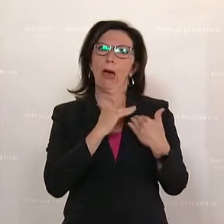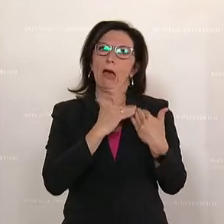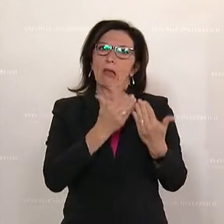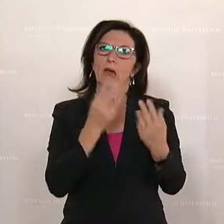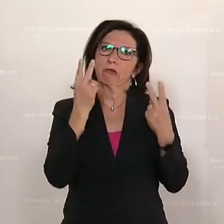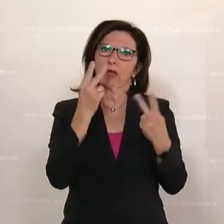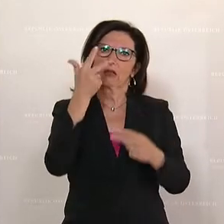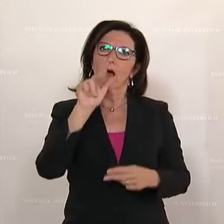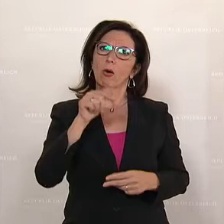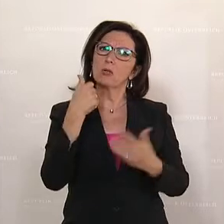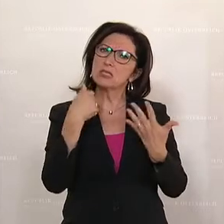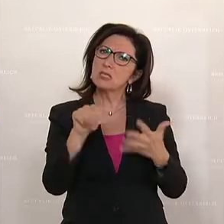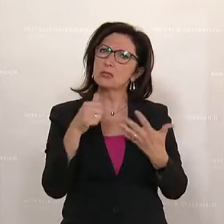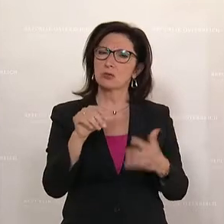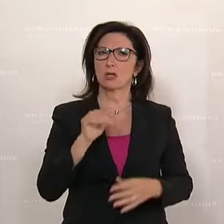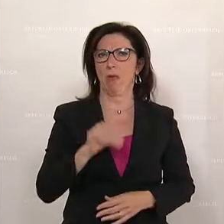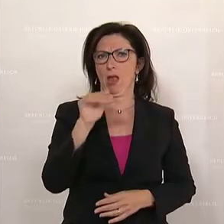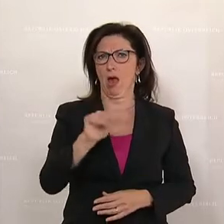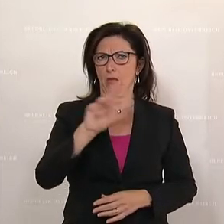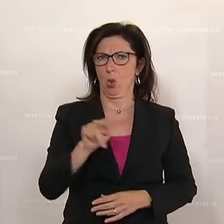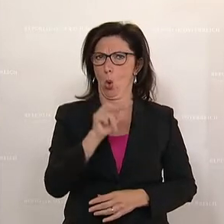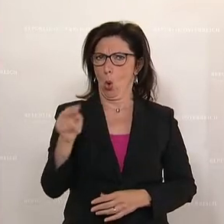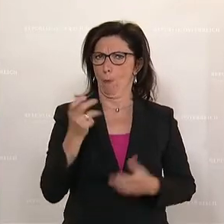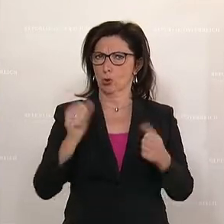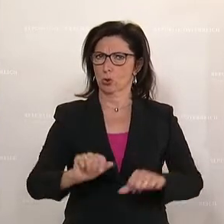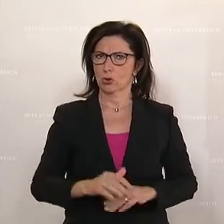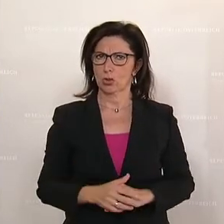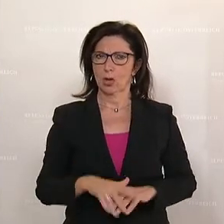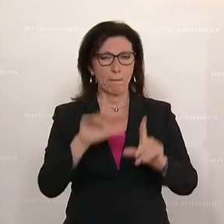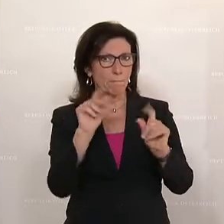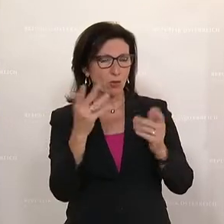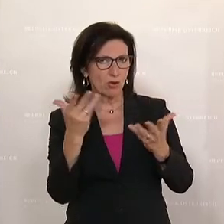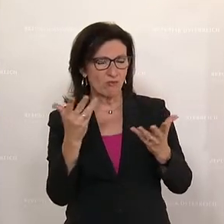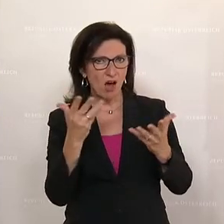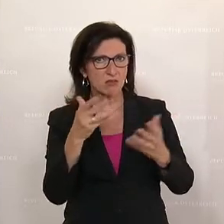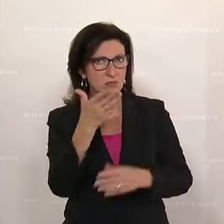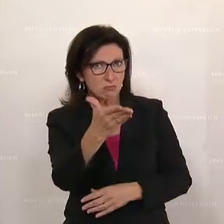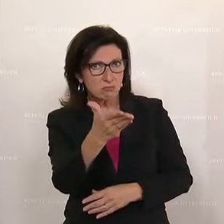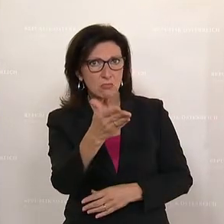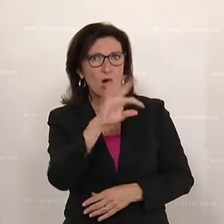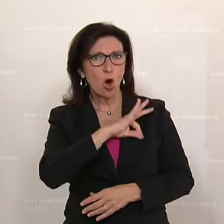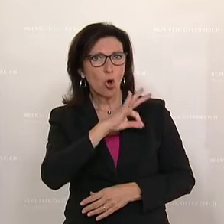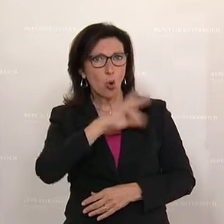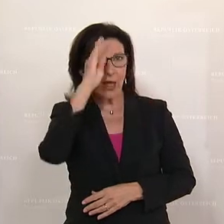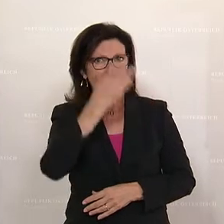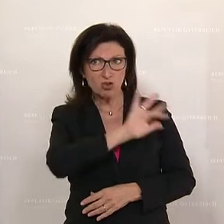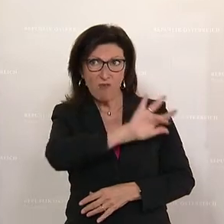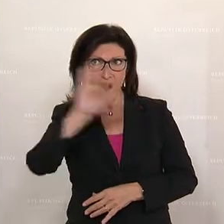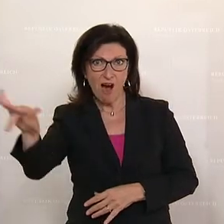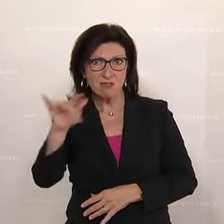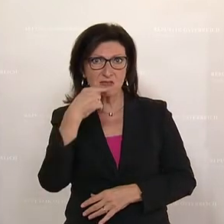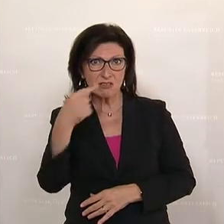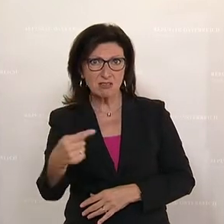3,66 Milliarden Euro beschlossen. Das heißt, Ihre Antwort an den Kollegen Schwarz war falsch.